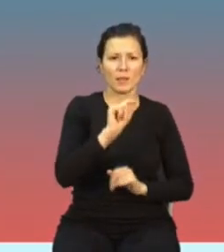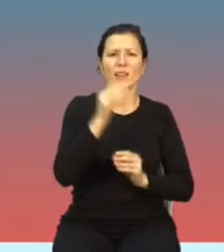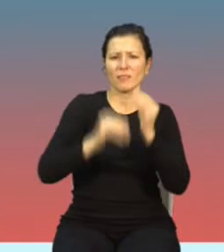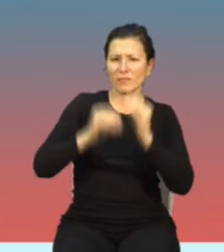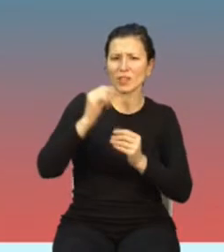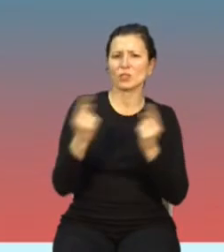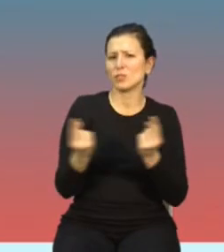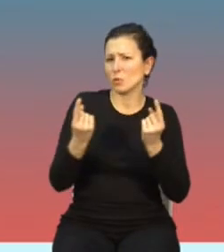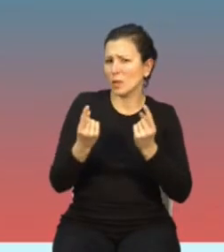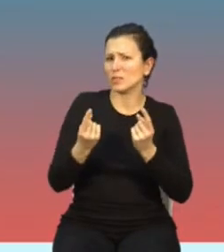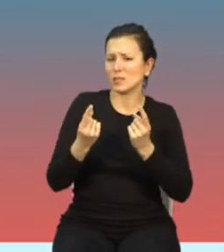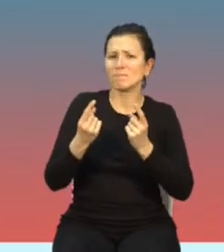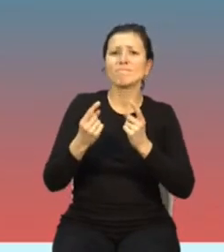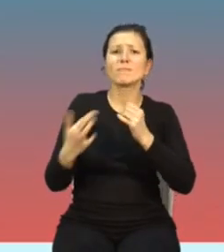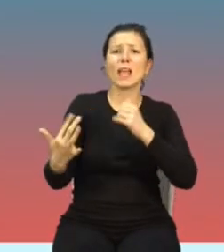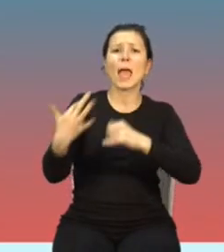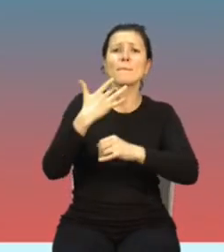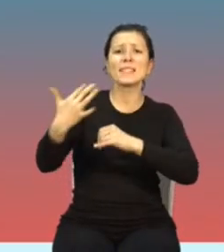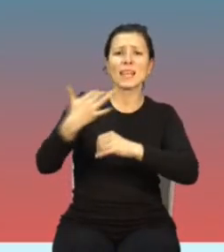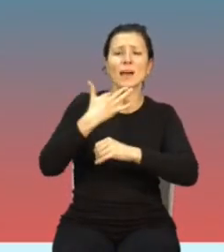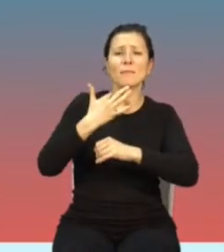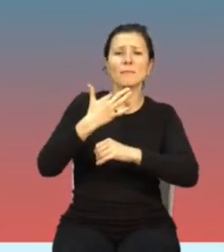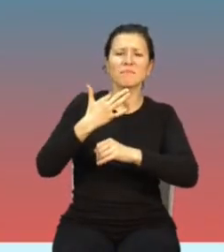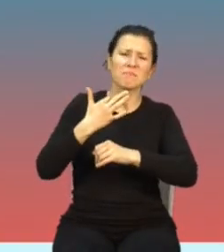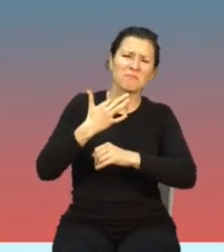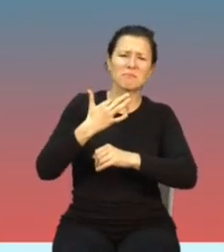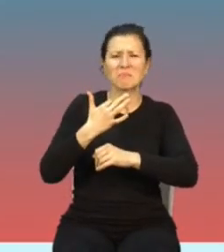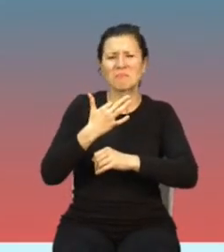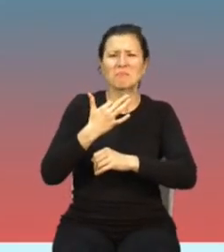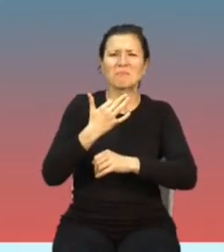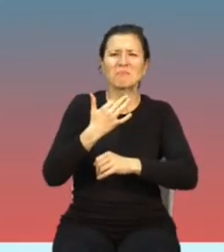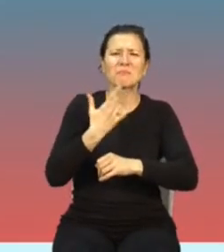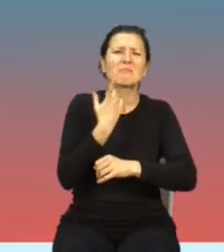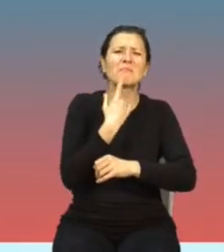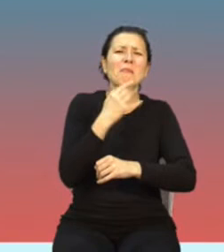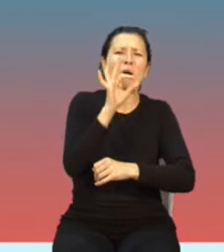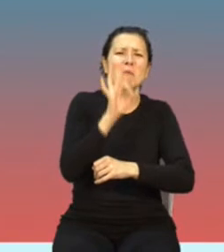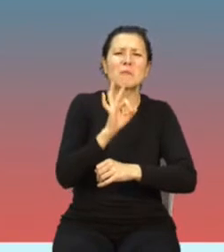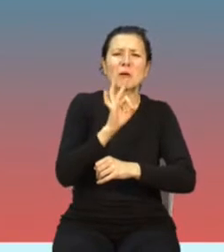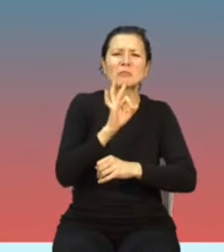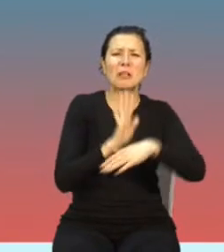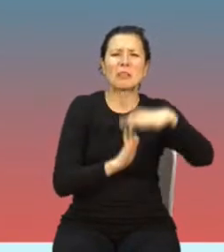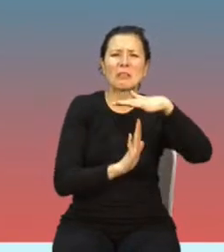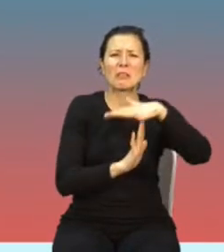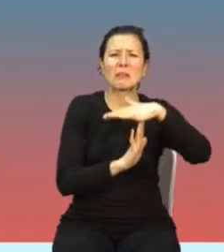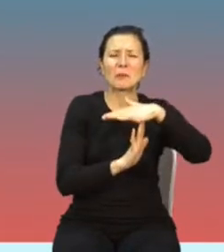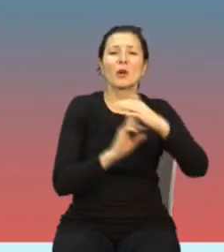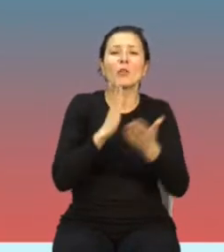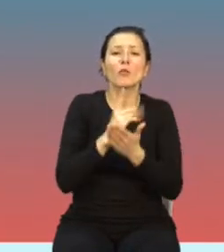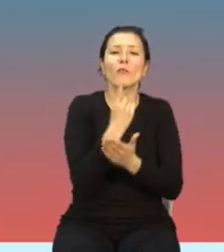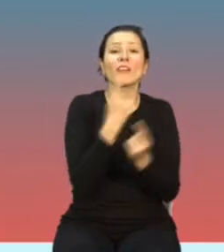poziom emisji stanowi zaledwie ułamek procentu tegoż limity, tylko w jednym przypadku.